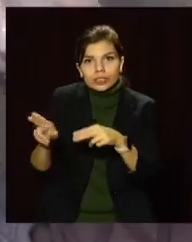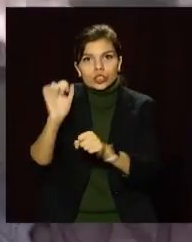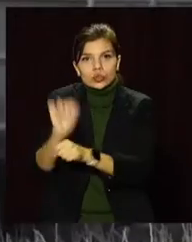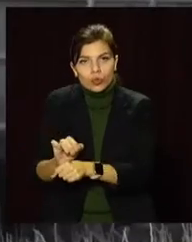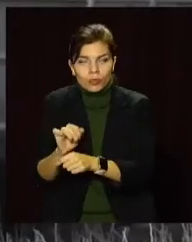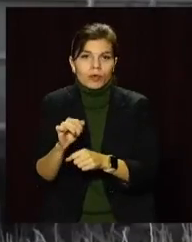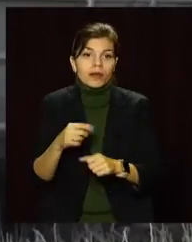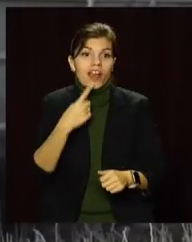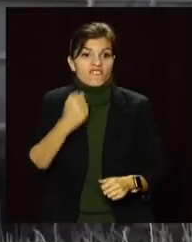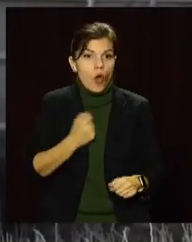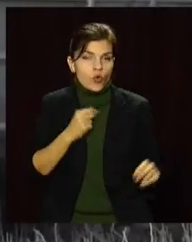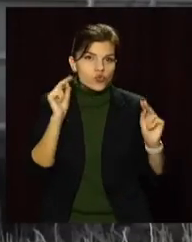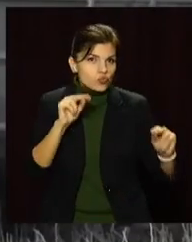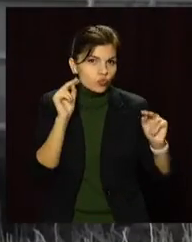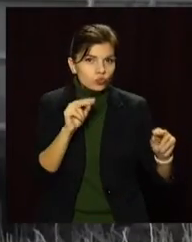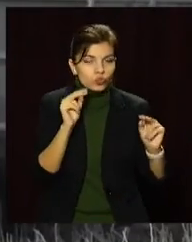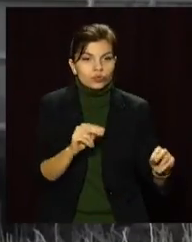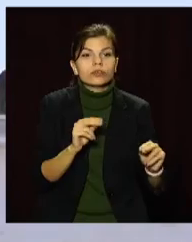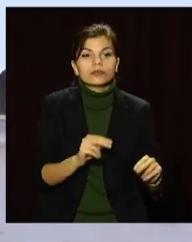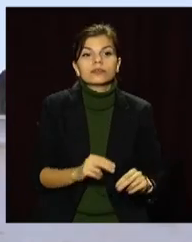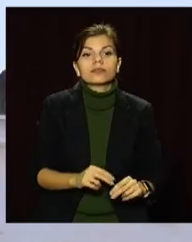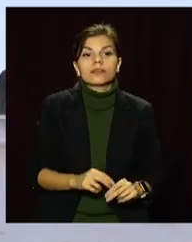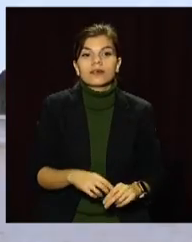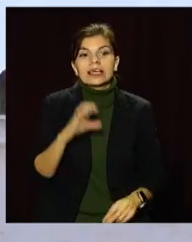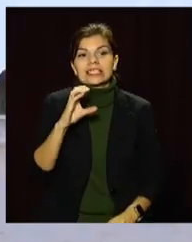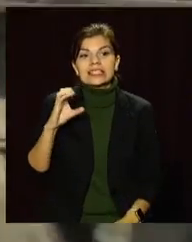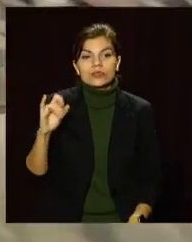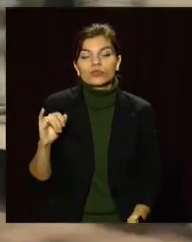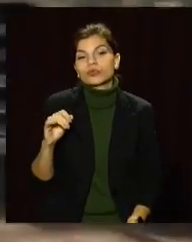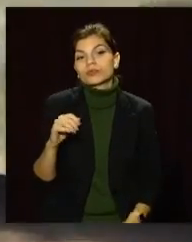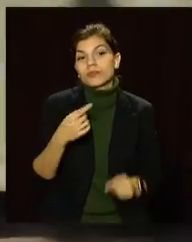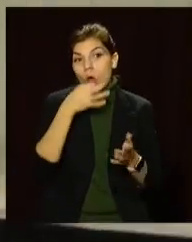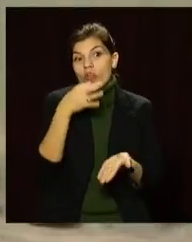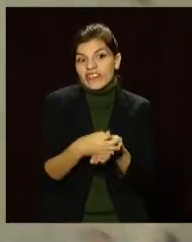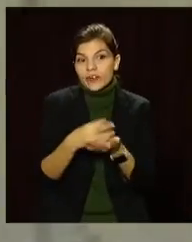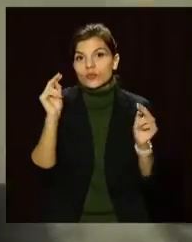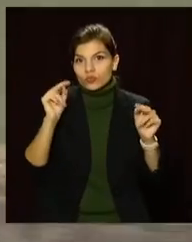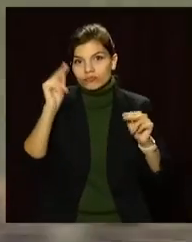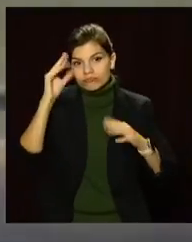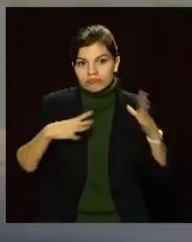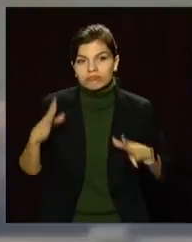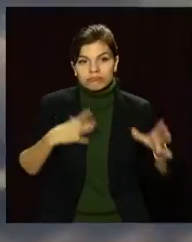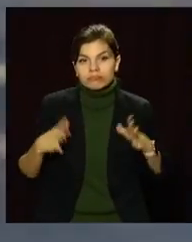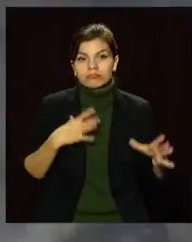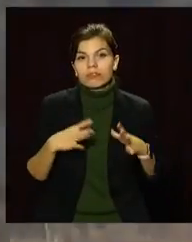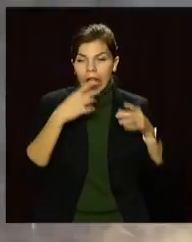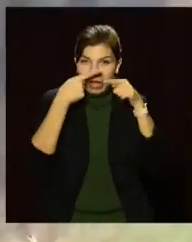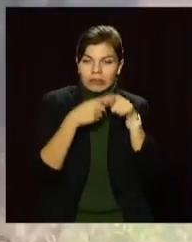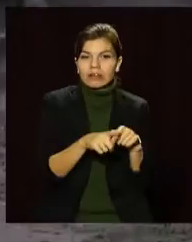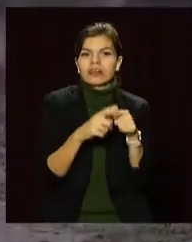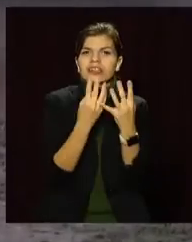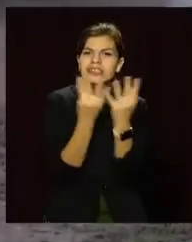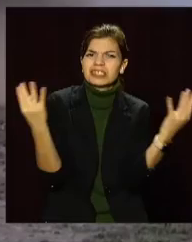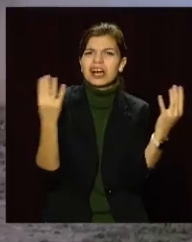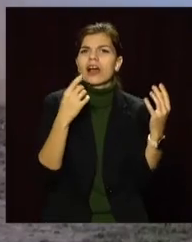наших військ, зазначив командувач об'єднаних сил ЗСУ Сергій Наєв. Оборонні укріплення, інженерні загородження